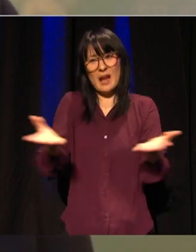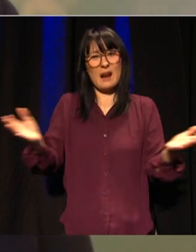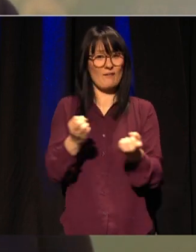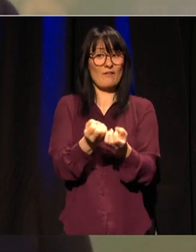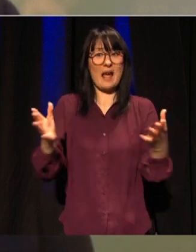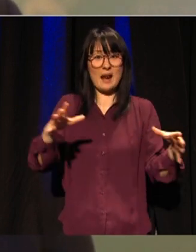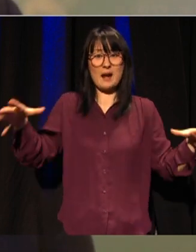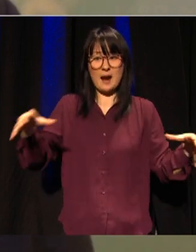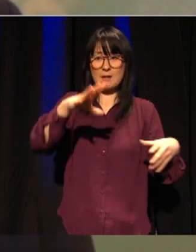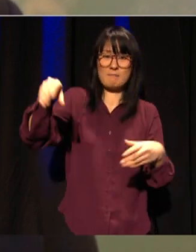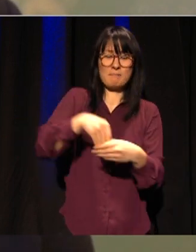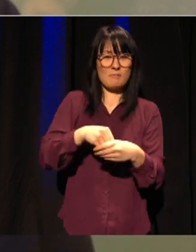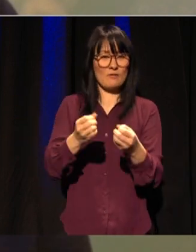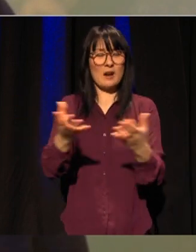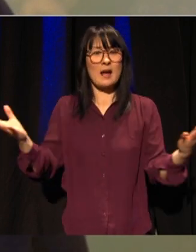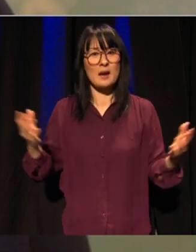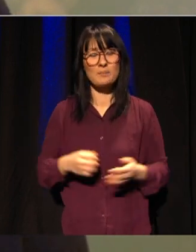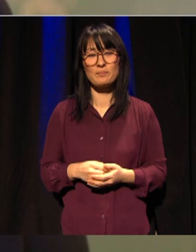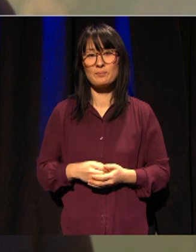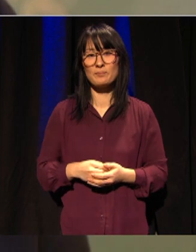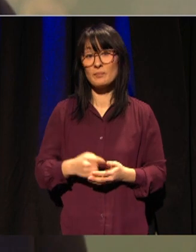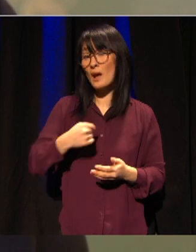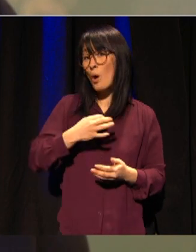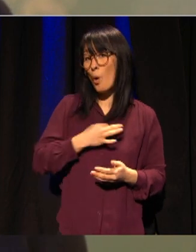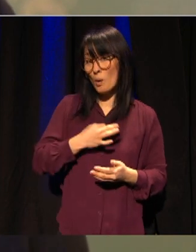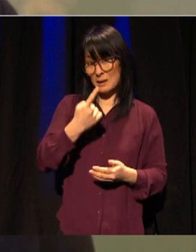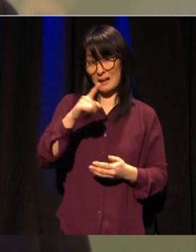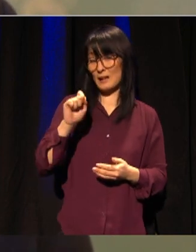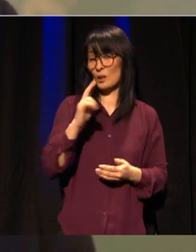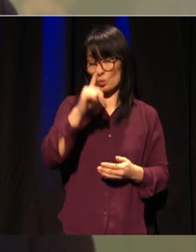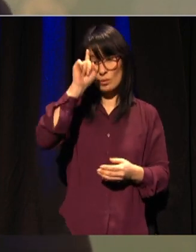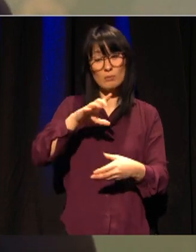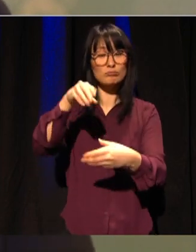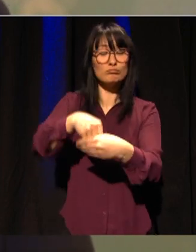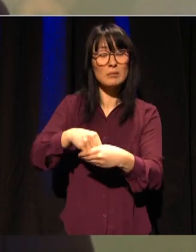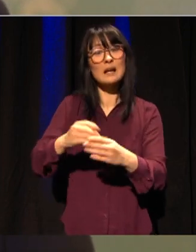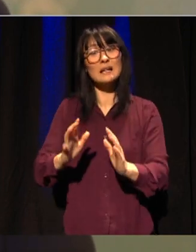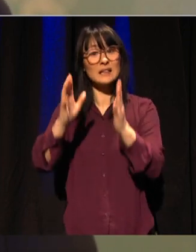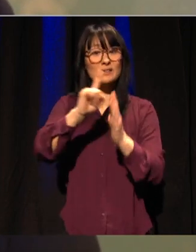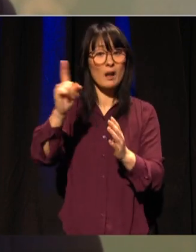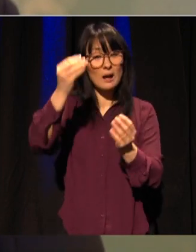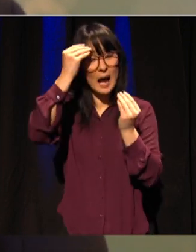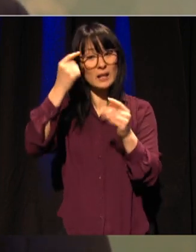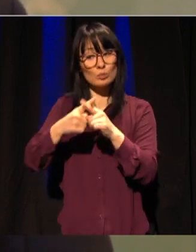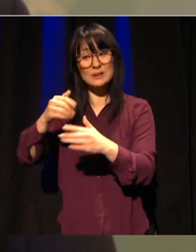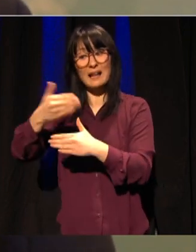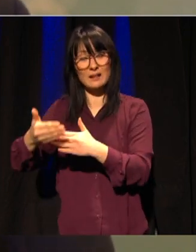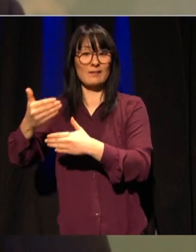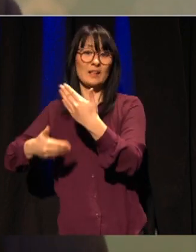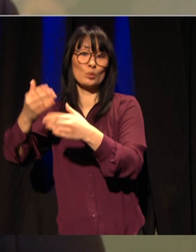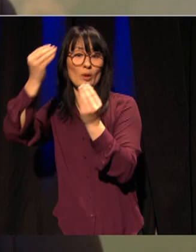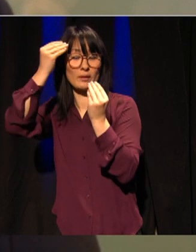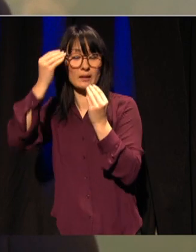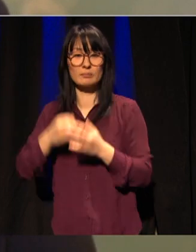håper at NTNU vil ha en sentral rolle i arbeidet med livslang læring etter- og videreutdanning som statsminister